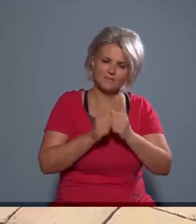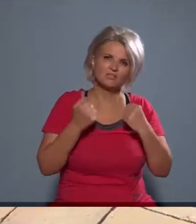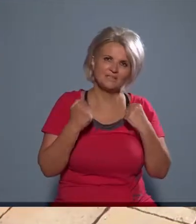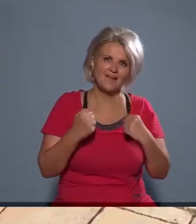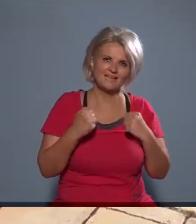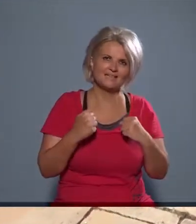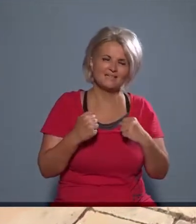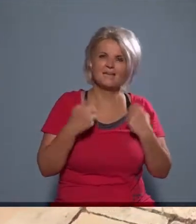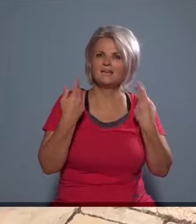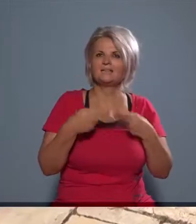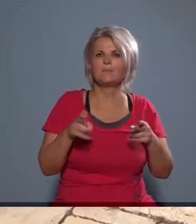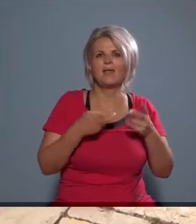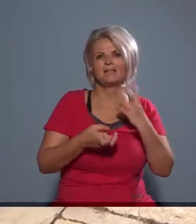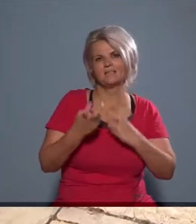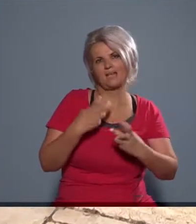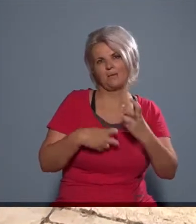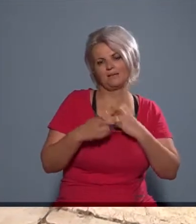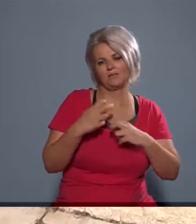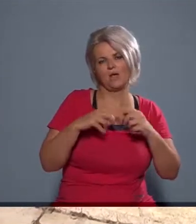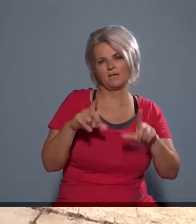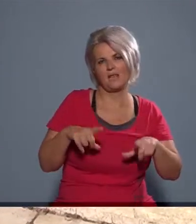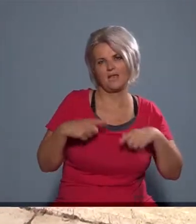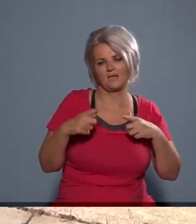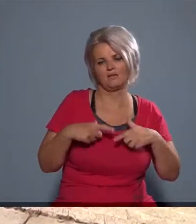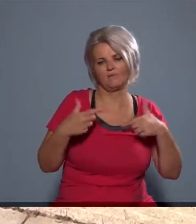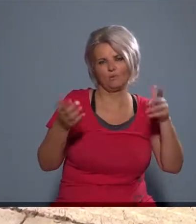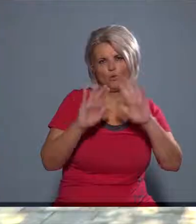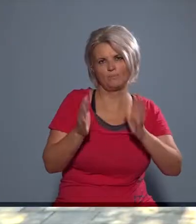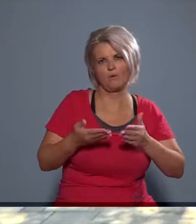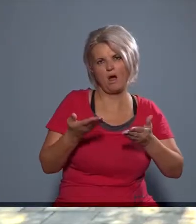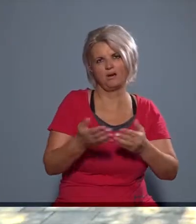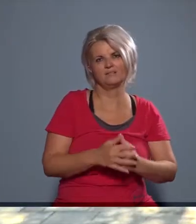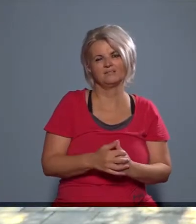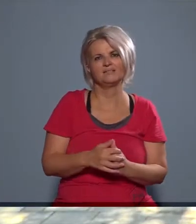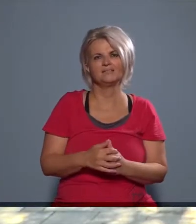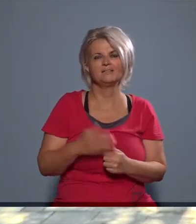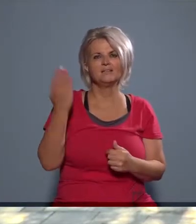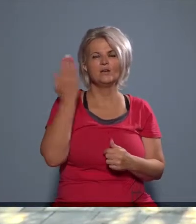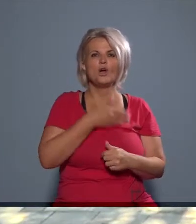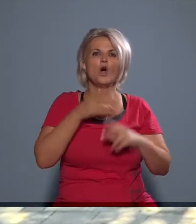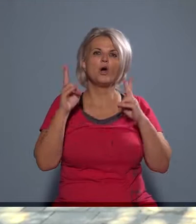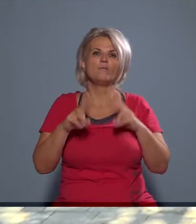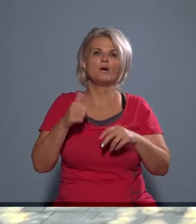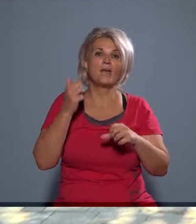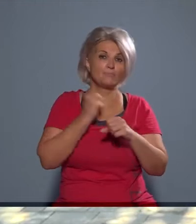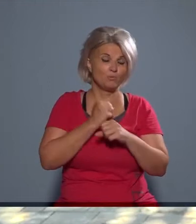küzdelmes és teljesen kiszámíthatatlan létforma valójában. Tehát az, hogy ha van egy munka, akkor